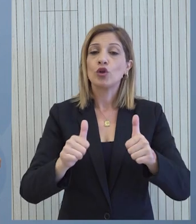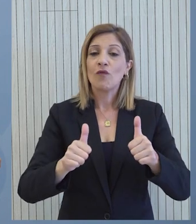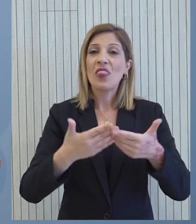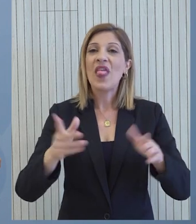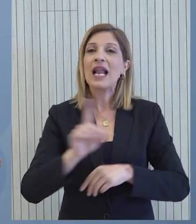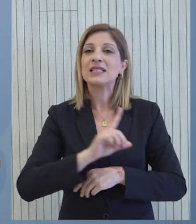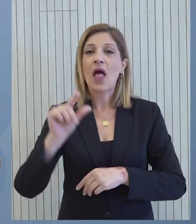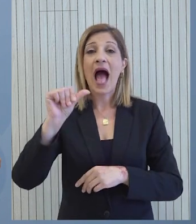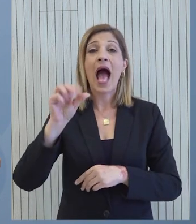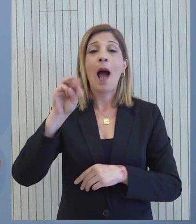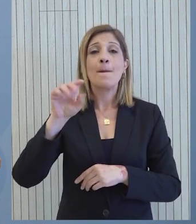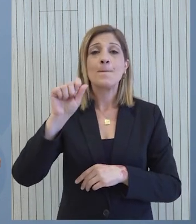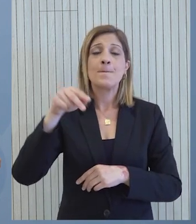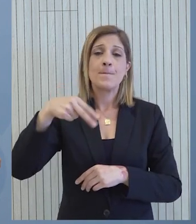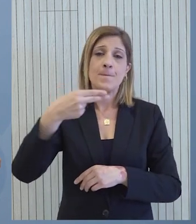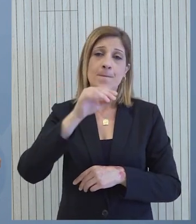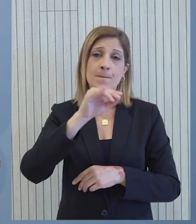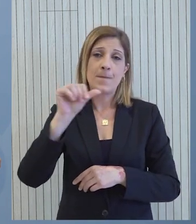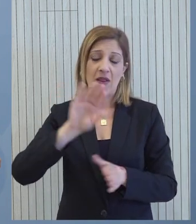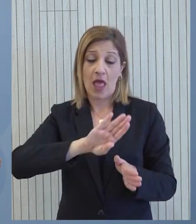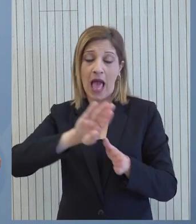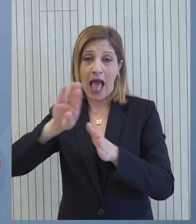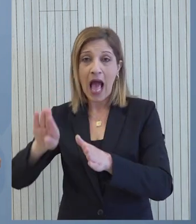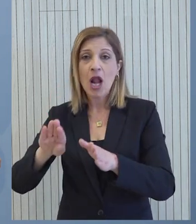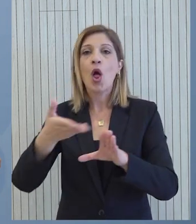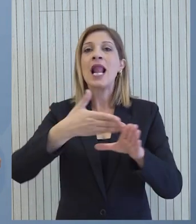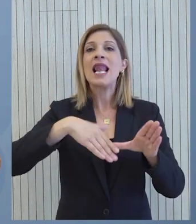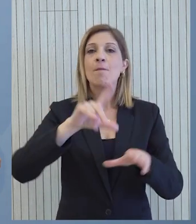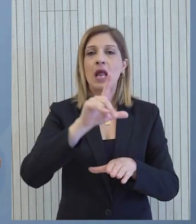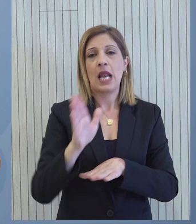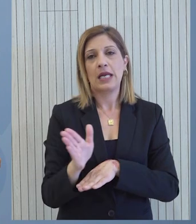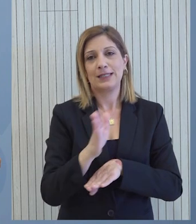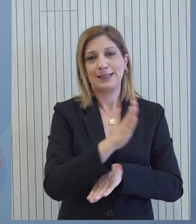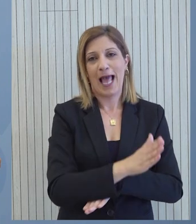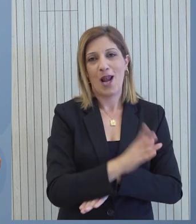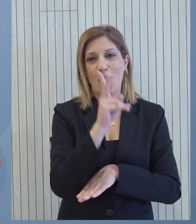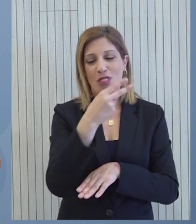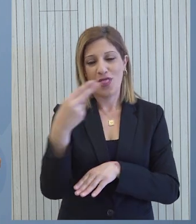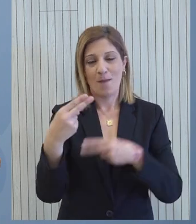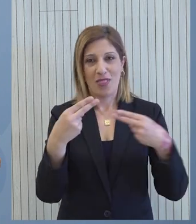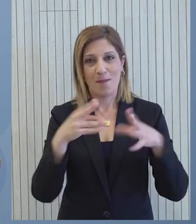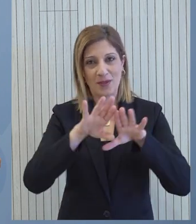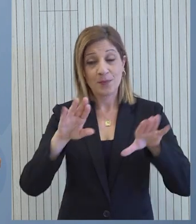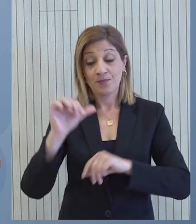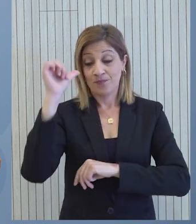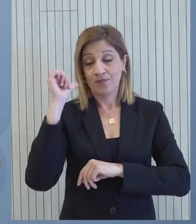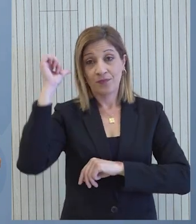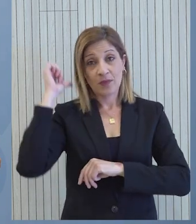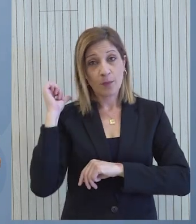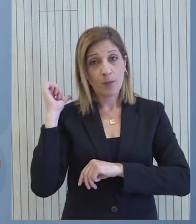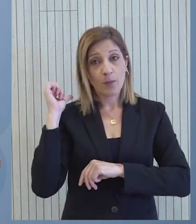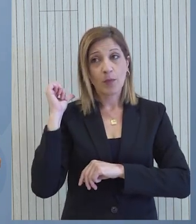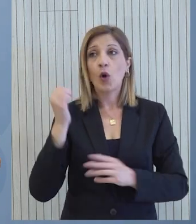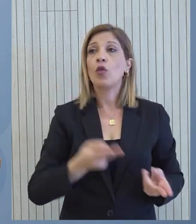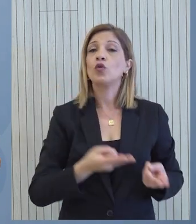διαδρόμου Αμάλθια σε σχέση με τις εξελίξεις στο λιμάνι και τη Μαρίνα Λάρνακας. Άλλωστε προχθές ολοκληρώθηκε και η